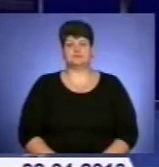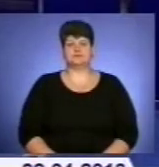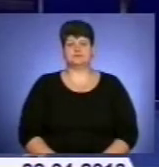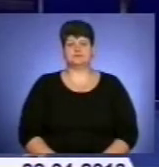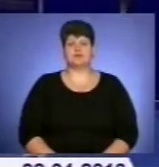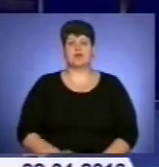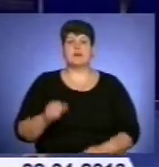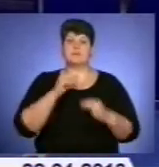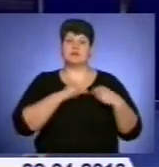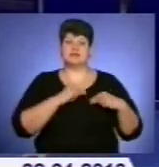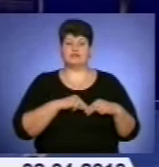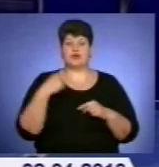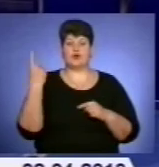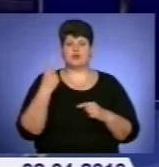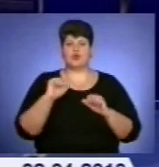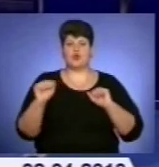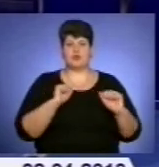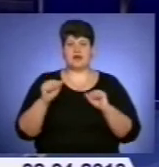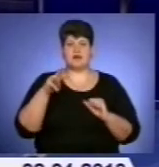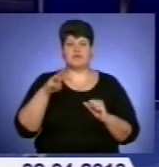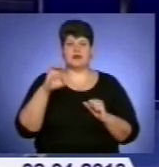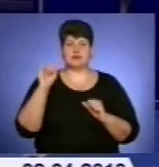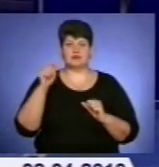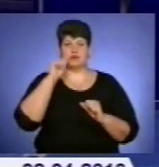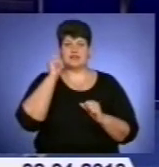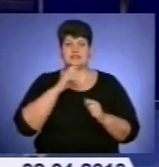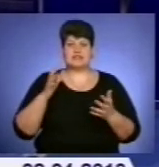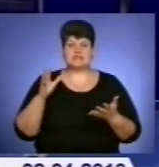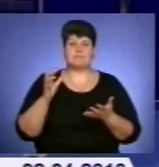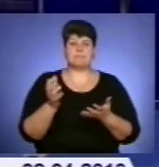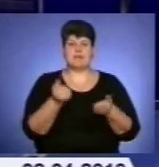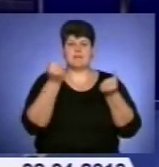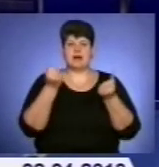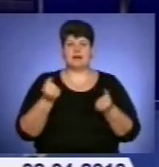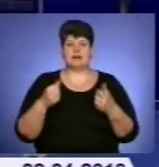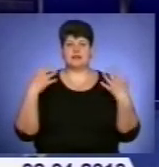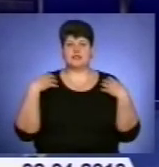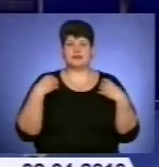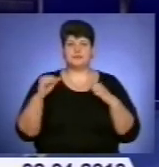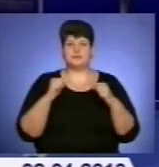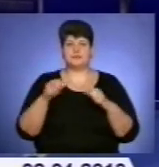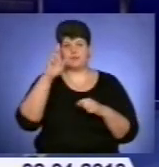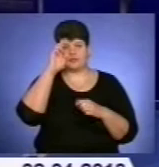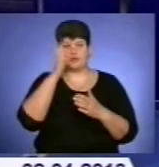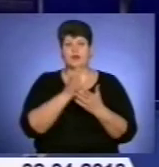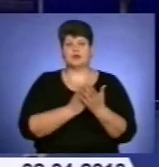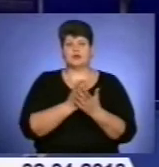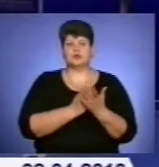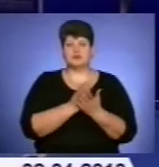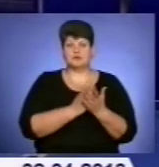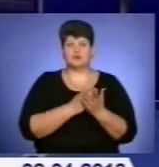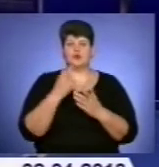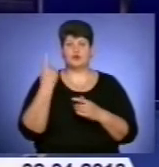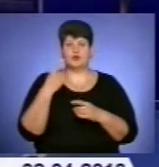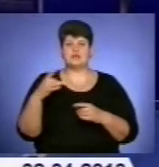Працівники обласного управління МВС України спіймали на гарячому начальника відділу державної виконавчої служби одного із